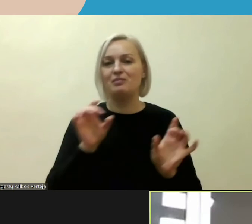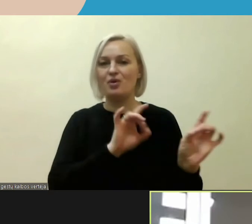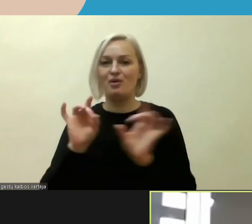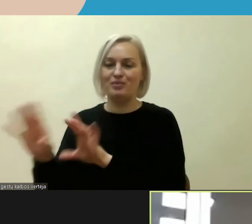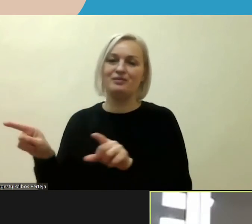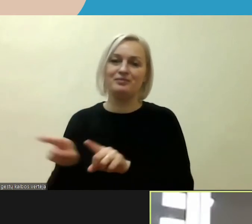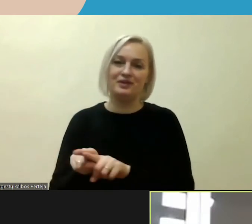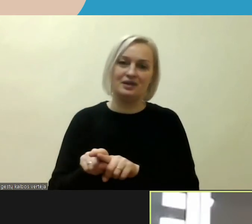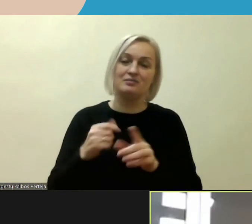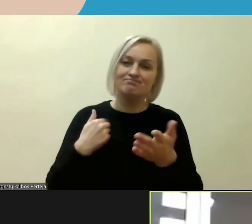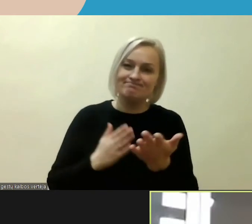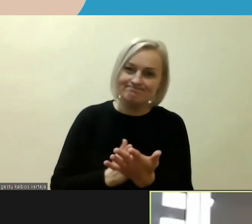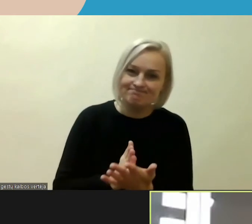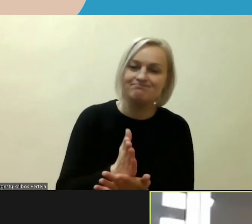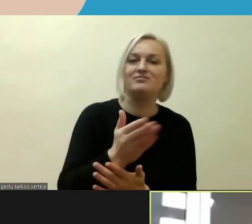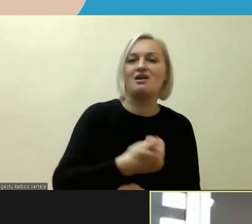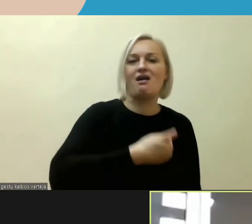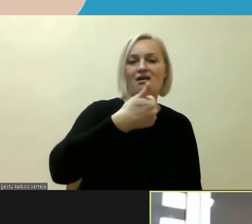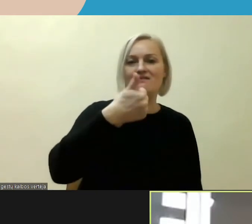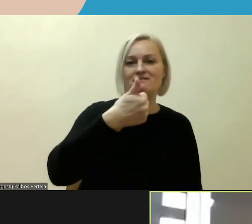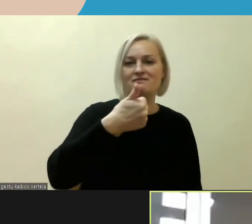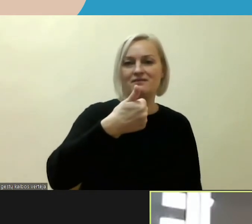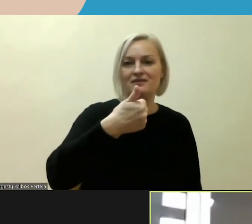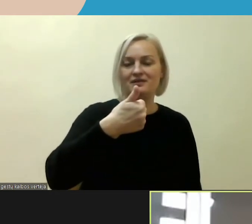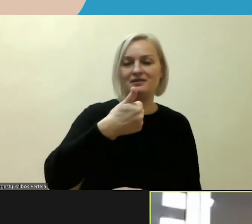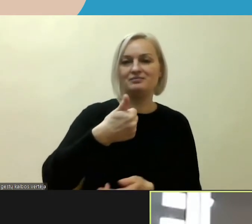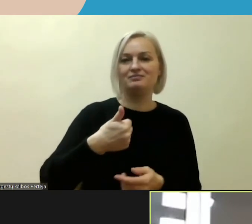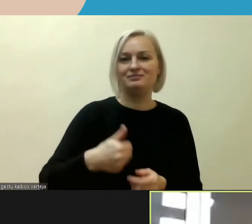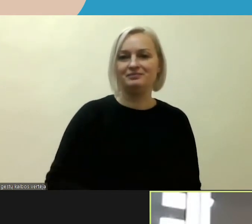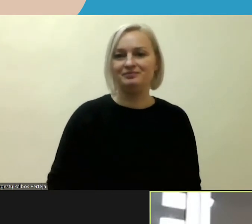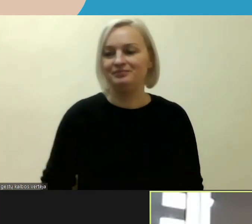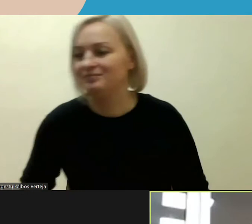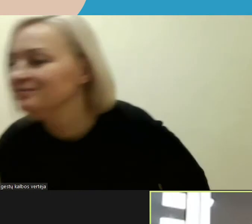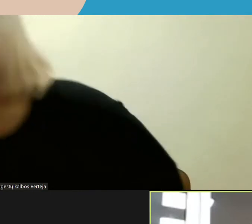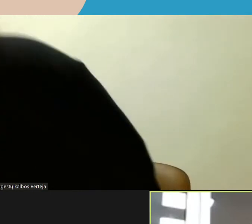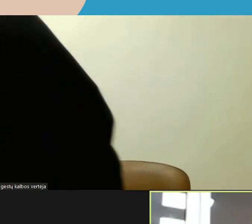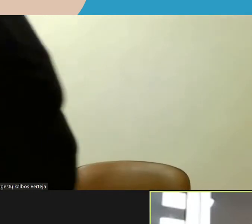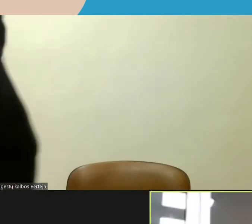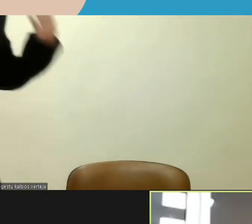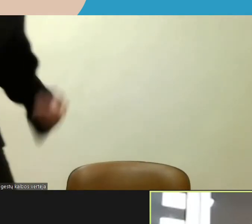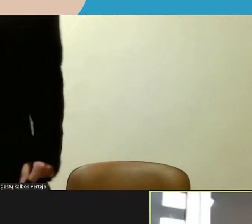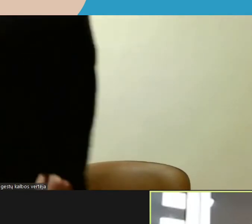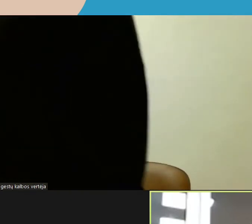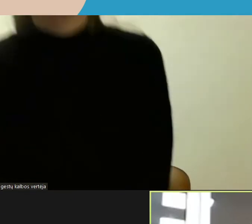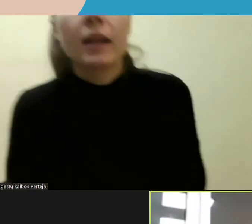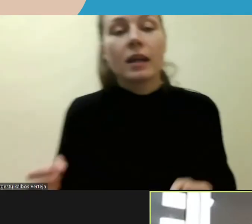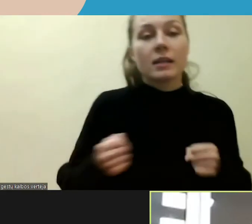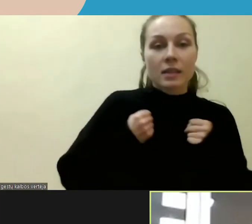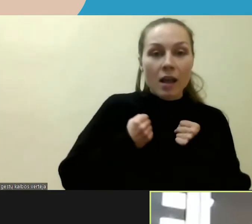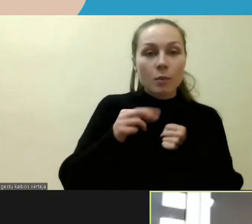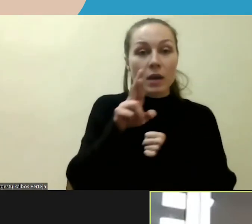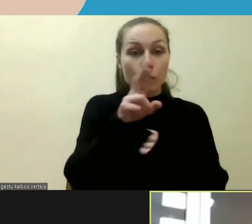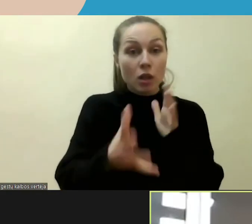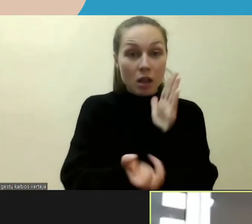nu, vis tiek judam tą gerą linkmę ir siekiame tų rezultatų, kad bendruomenės